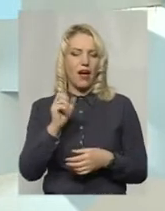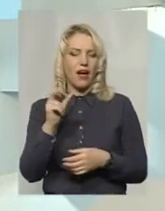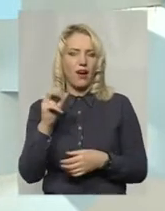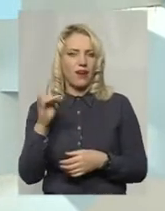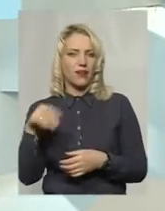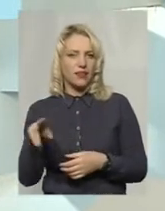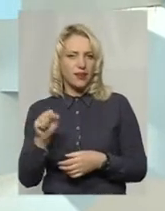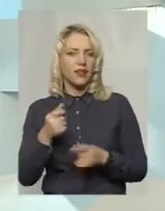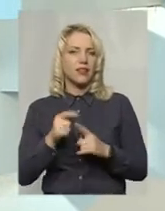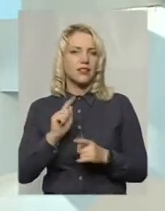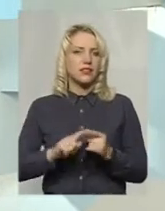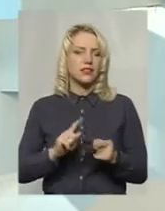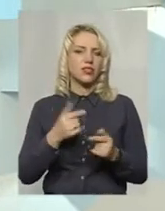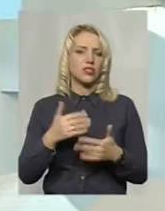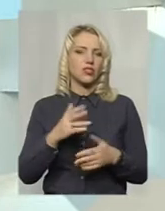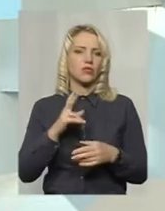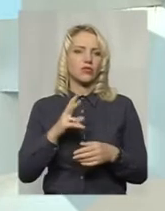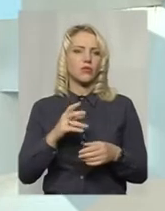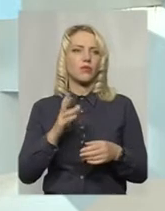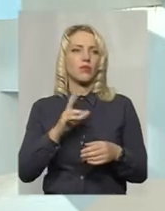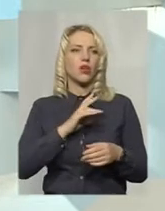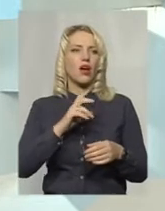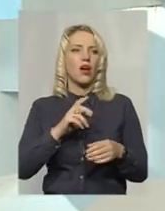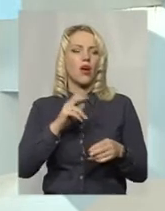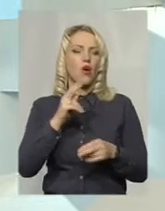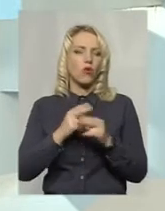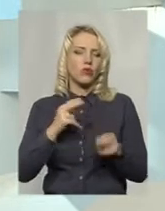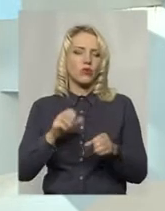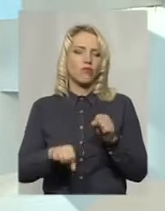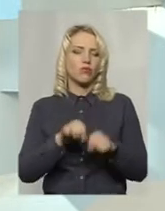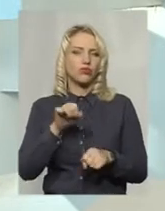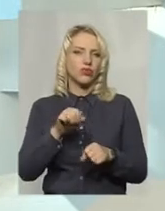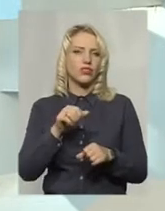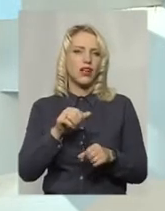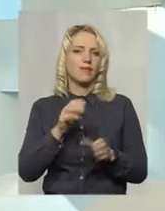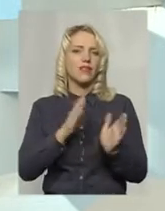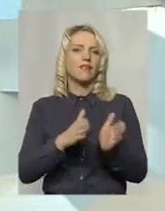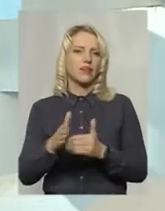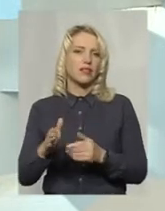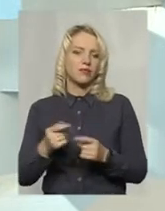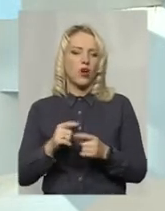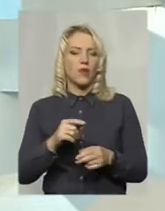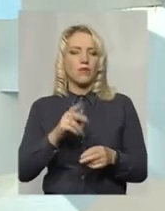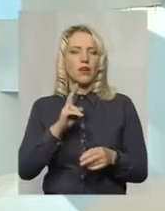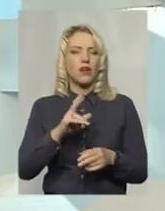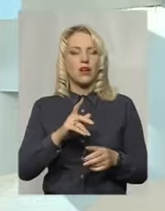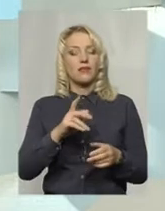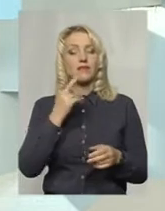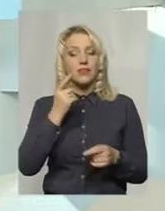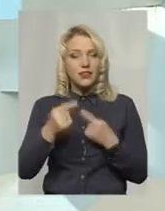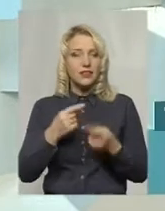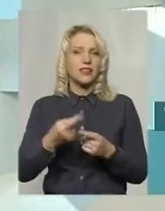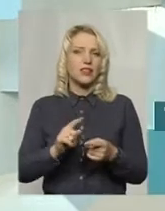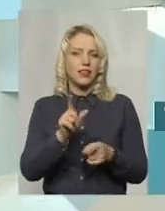переважна більшість з гострими порушеннями ритму. Тому гострі інфарти традиційно везлися або в обласну лікарню для